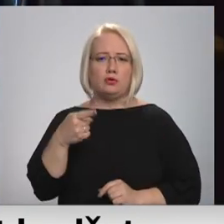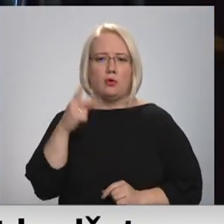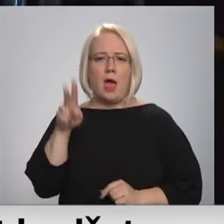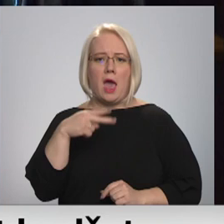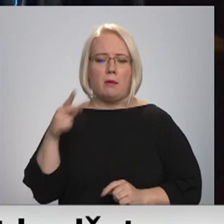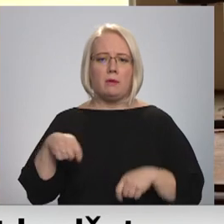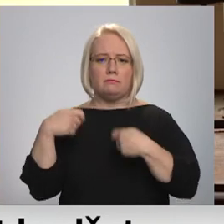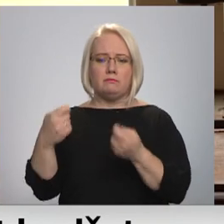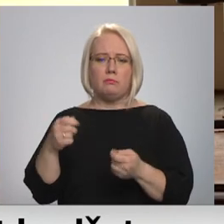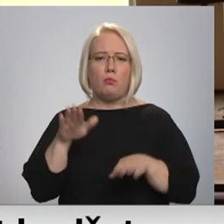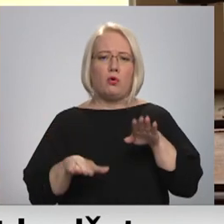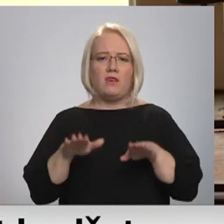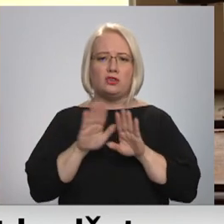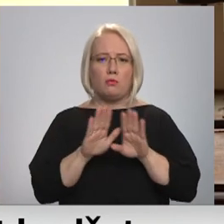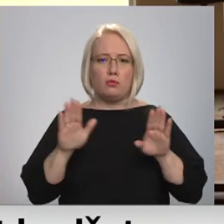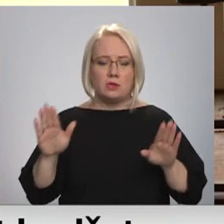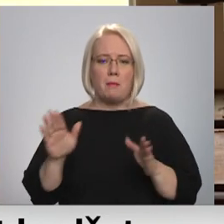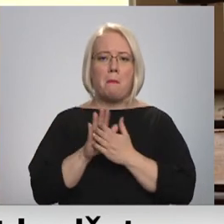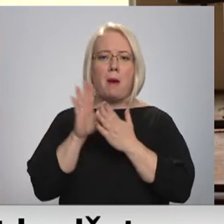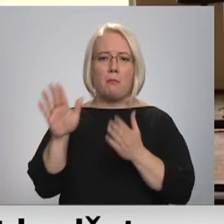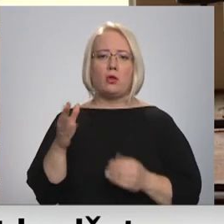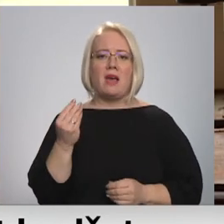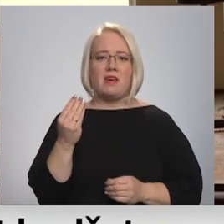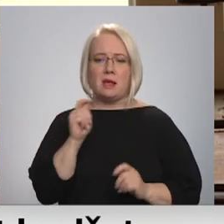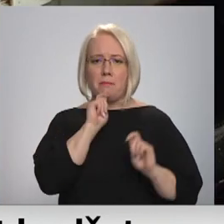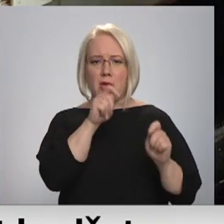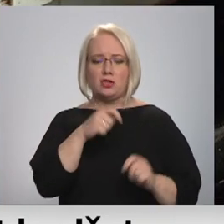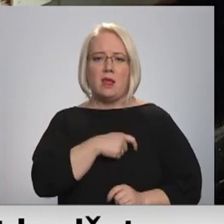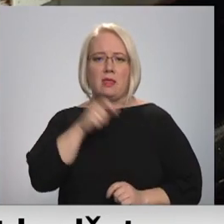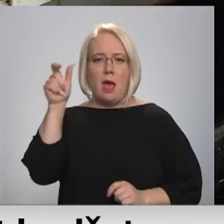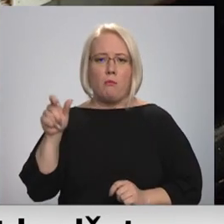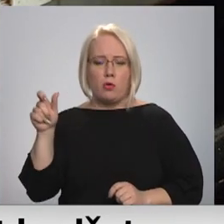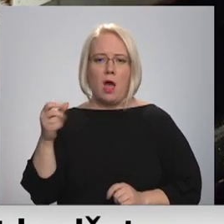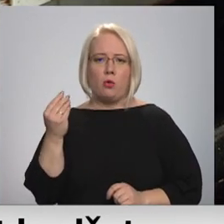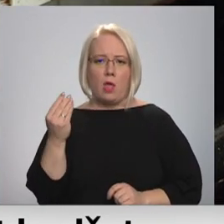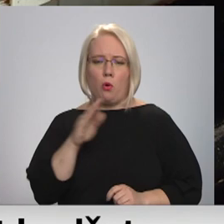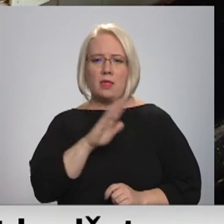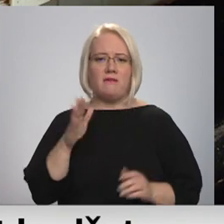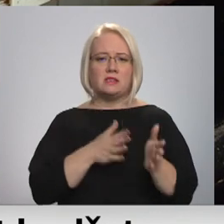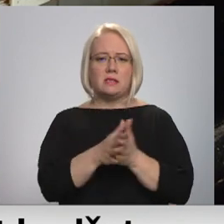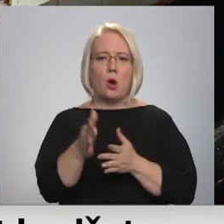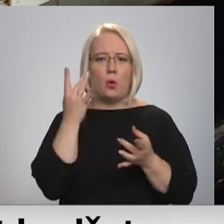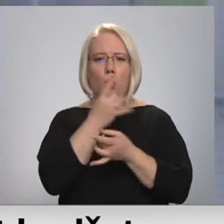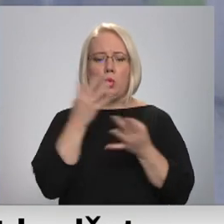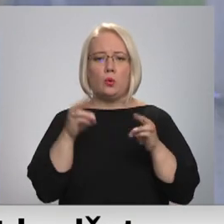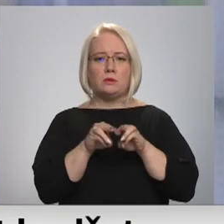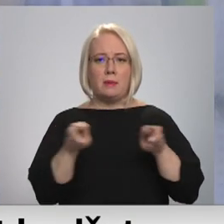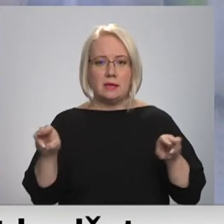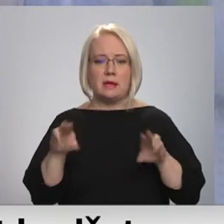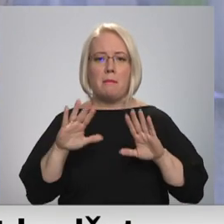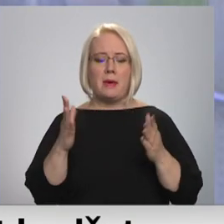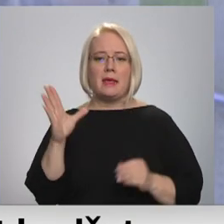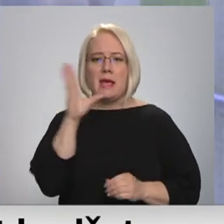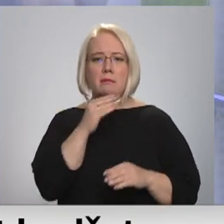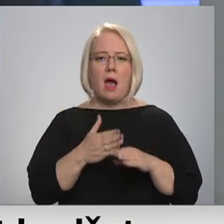Vilhelma Purvīšu muzejam. Vienlaiks pārmetot, ka finansējums piešķirca deputātu kvotu veidā nevis caur kultūras ministriju. Savukārt iespējams,